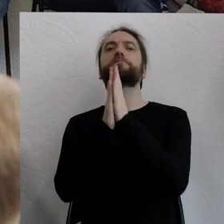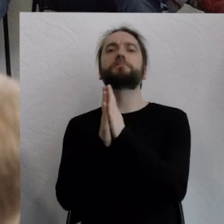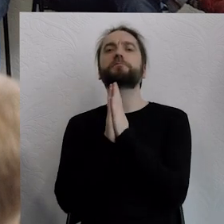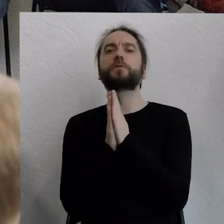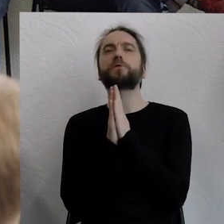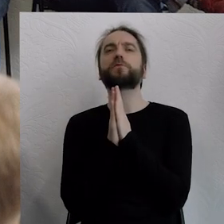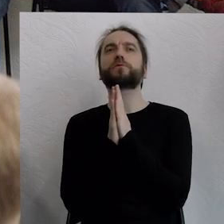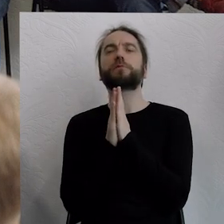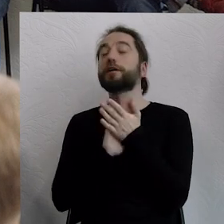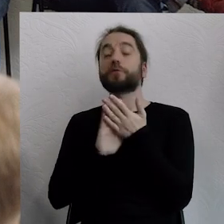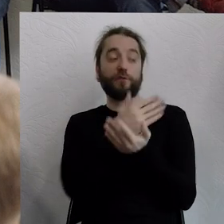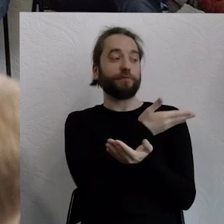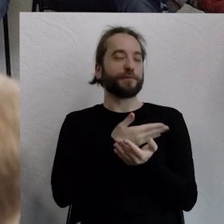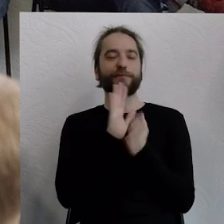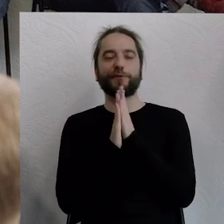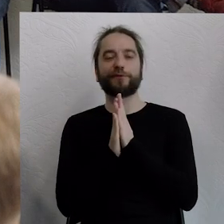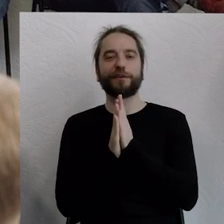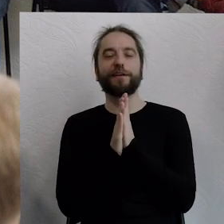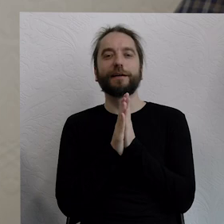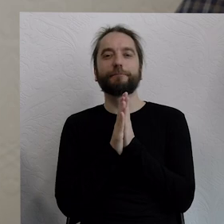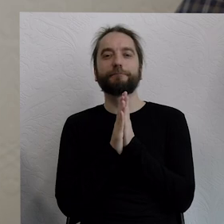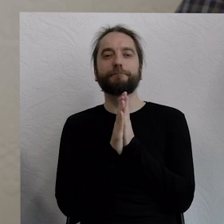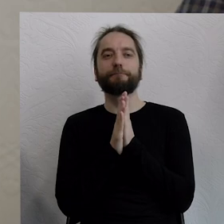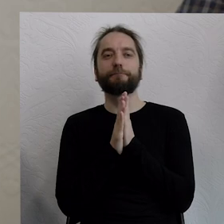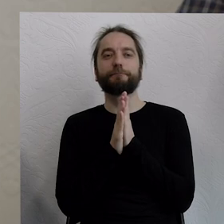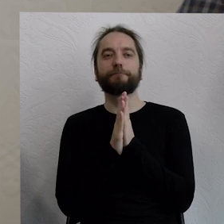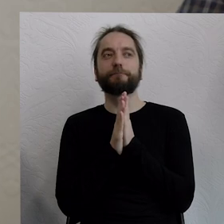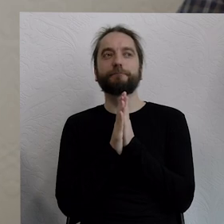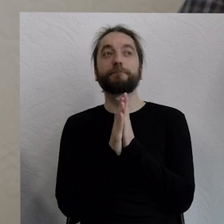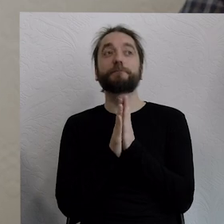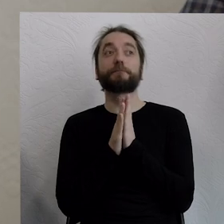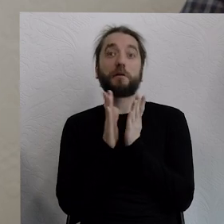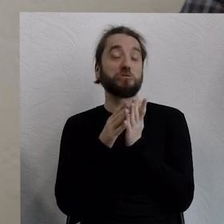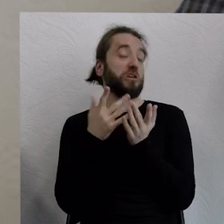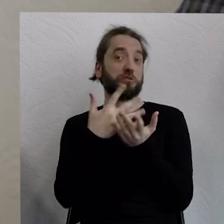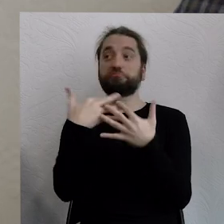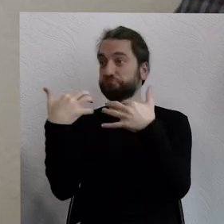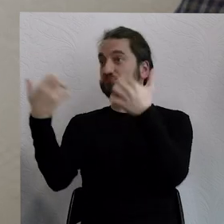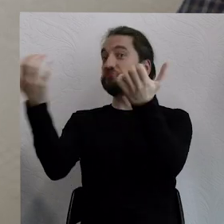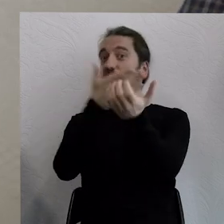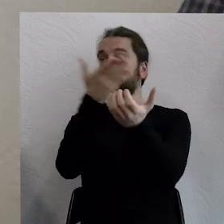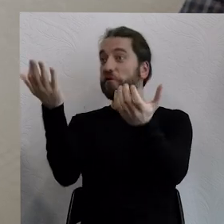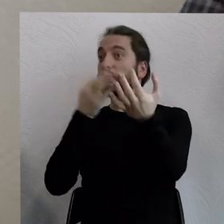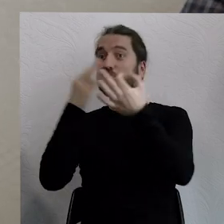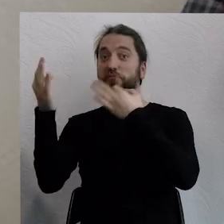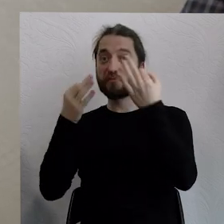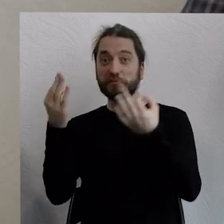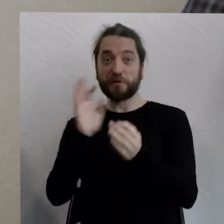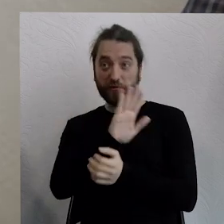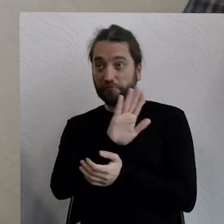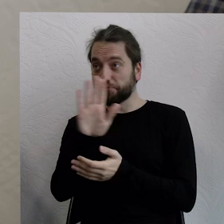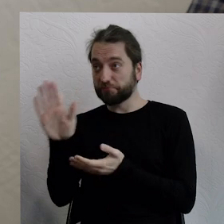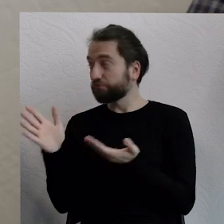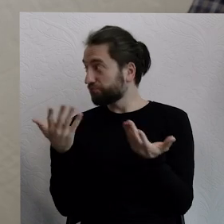krótkie wypowiedzi, żeby jeszcze może była przestrzeń dla pytań z sali. Takie chciałbym Was zapytać,